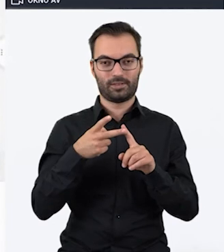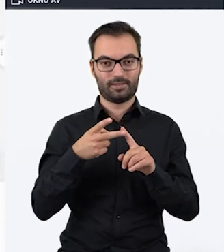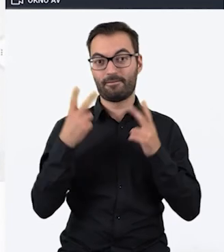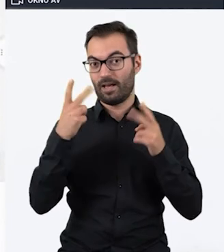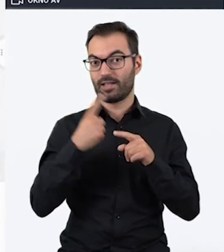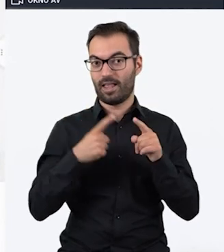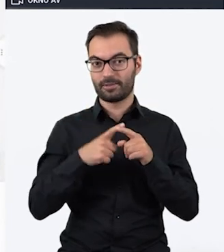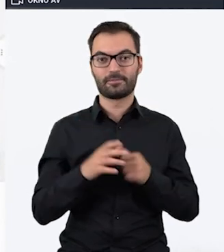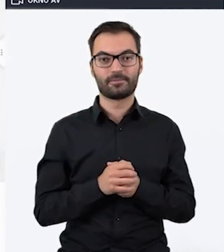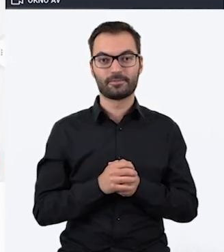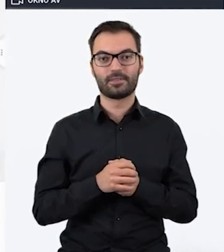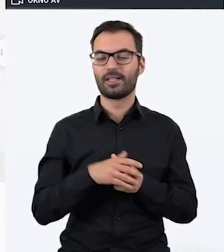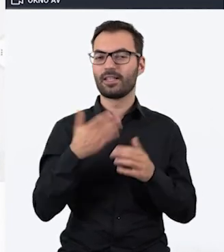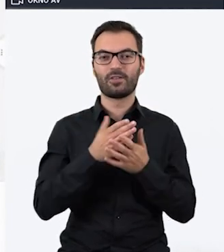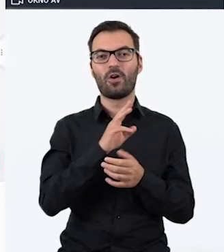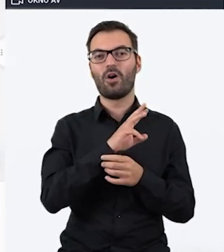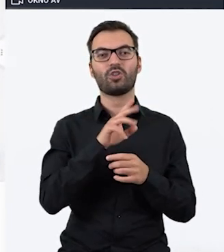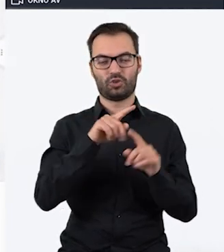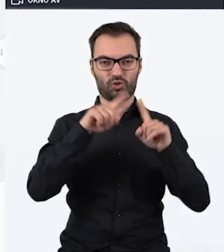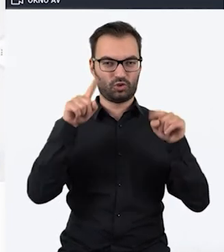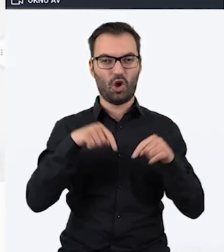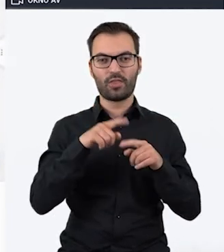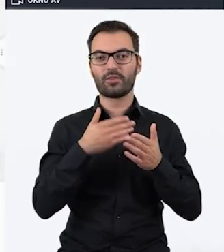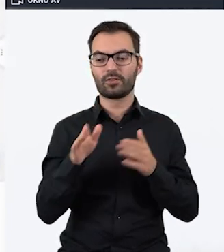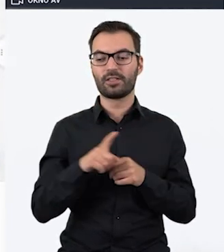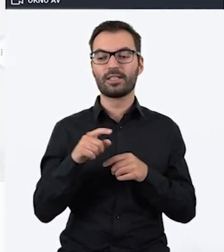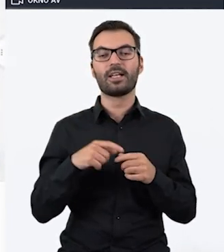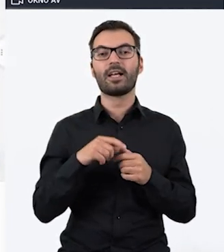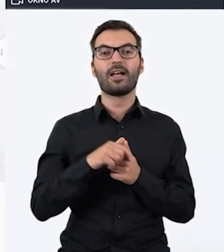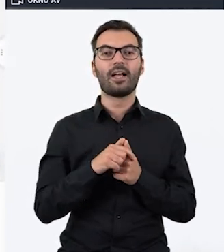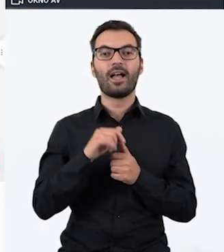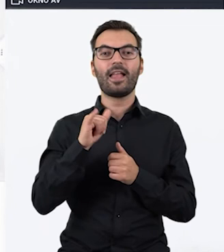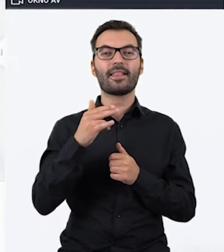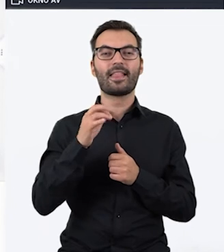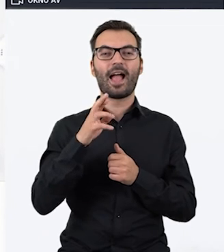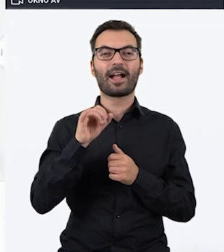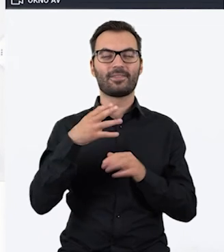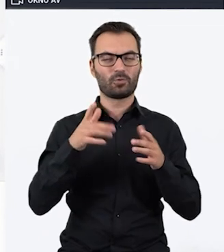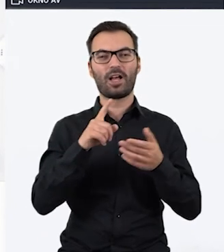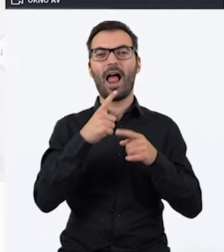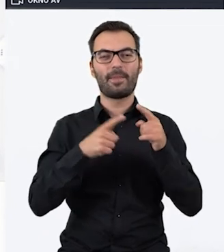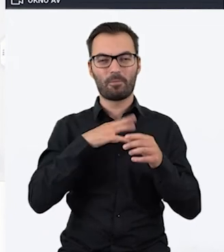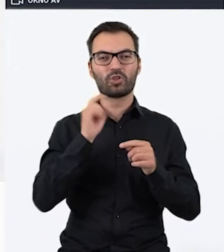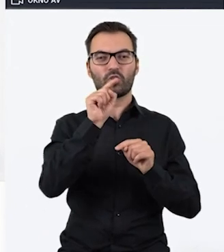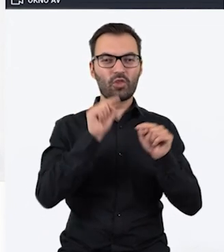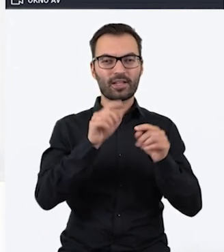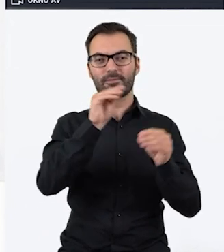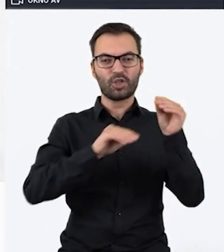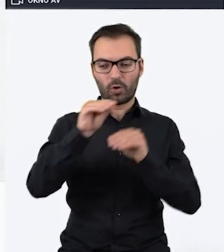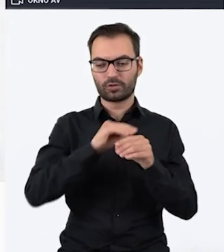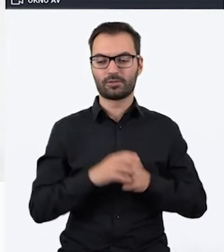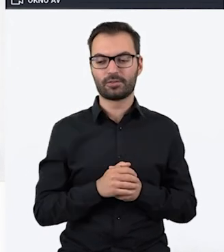poza stronami, które już są gotowe, to są interaktywne elementy tutaj po lewej stronie. I mamy tutaj, proszę